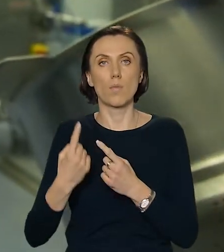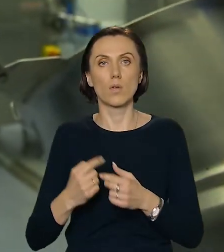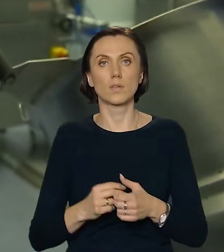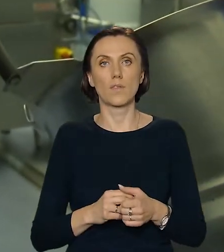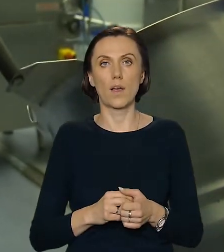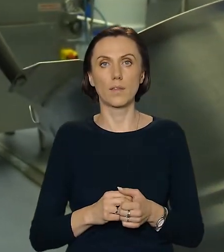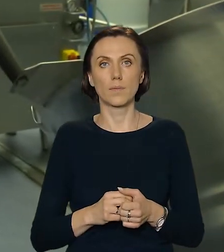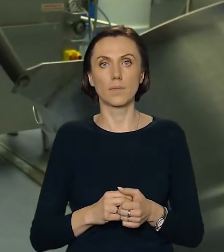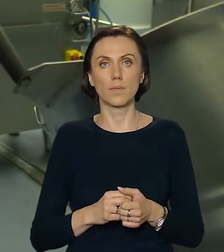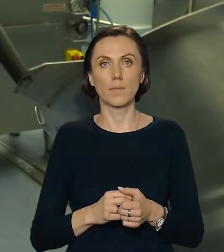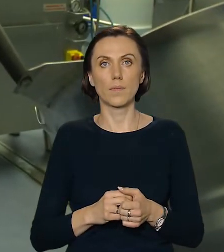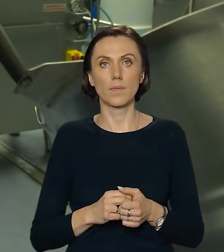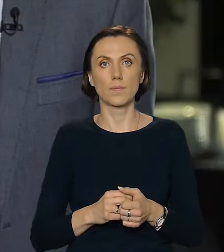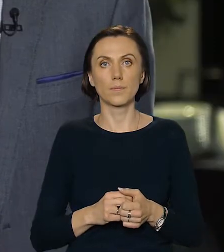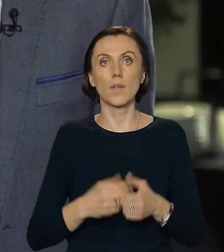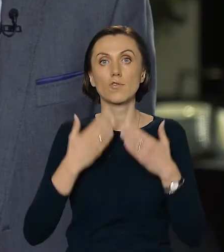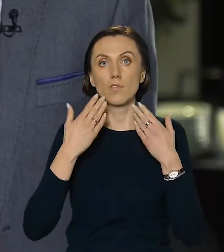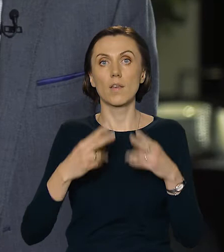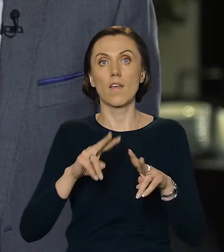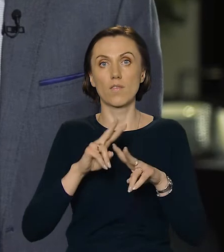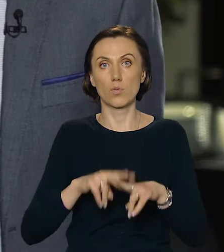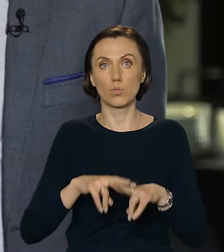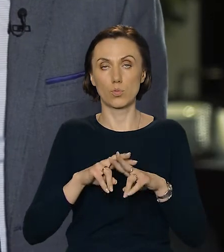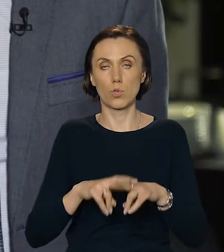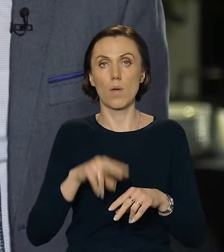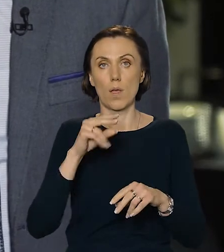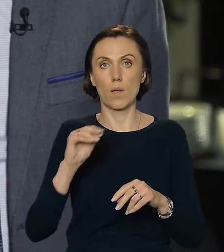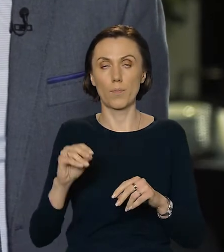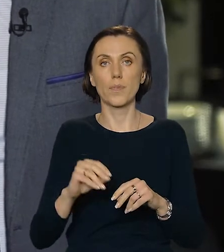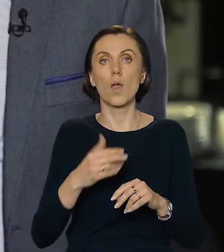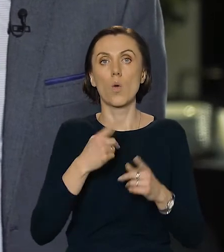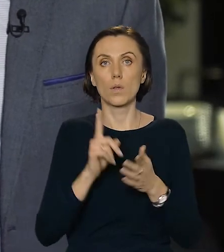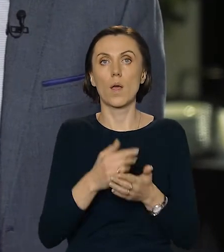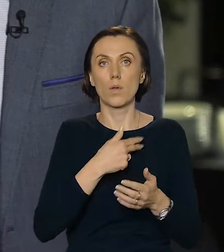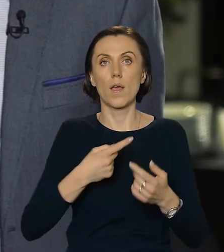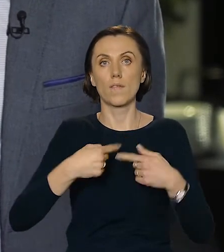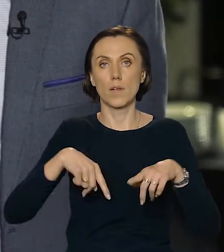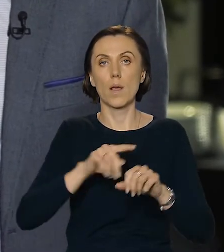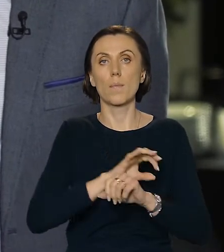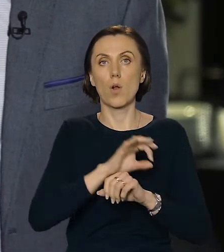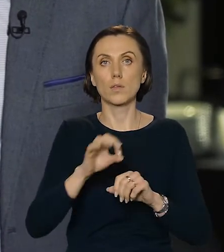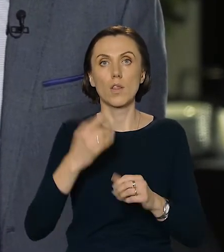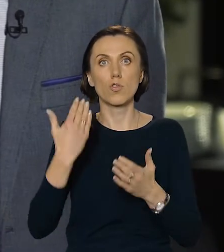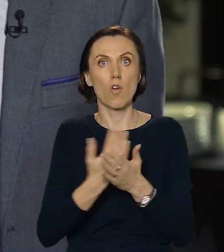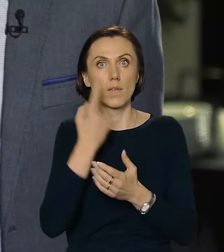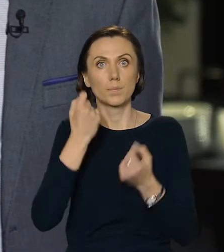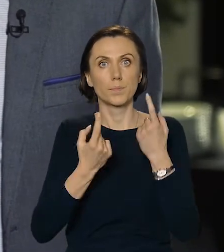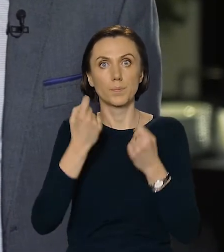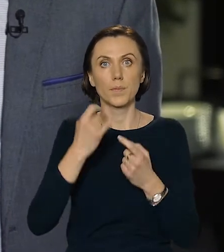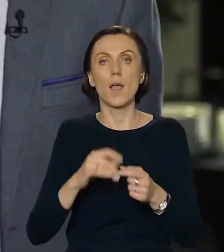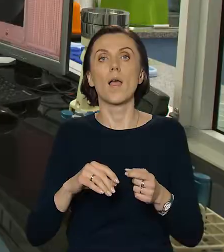Joanna Rychlicka-Rybska z firmy Regis. Dzięki funduszom europejskim udało nam się zrealizować projekt innowacyjny,